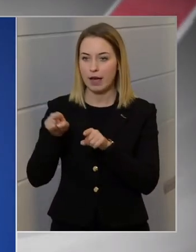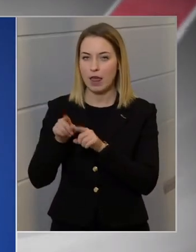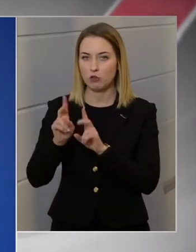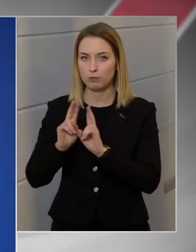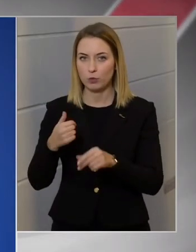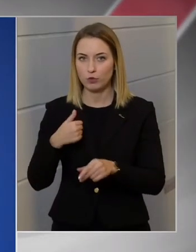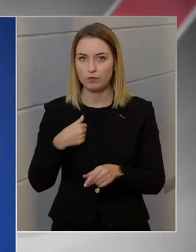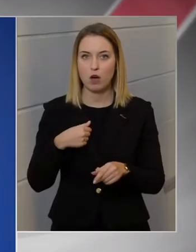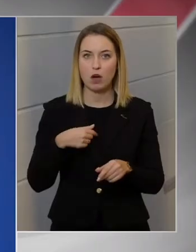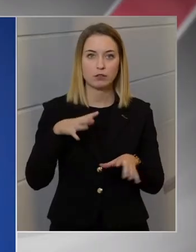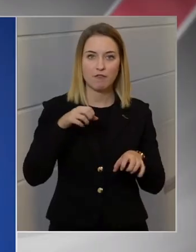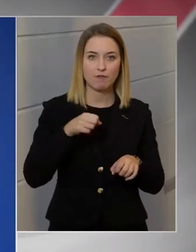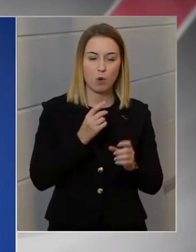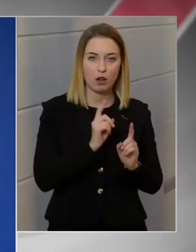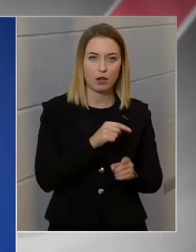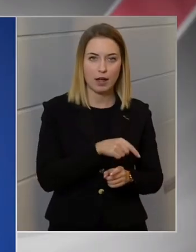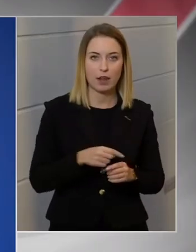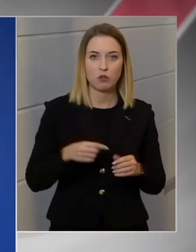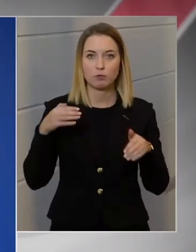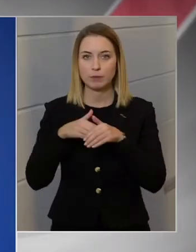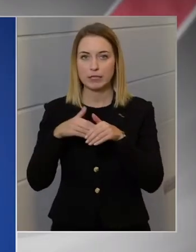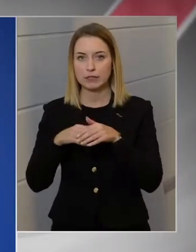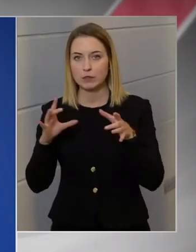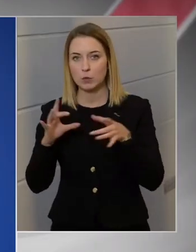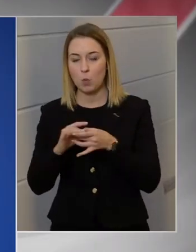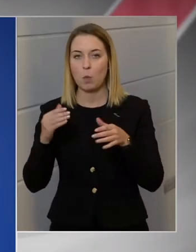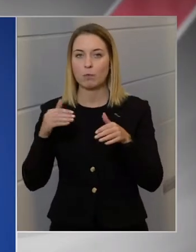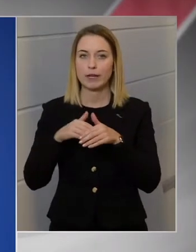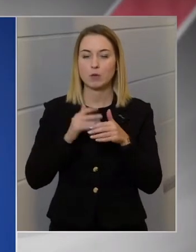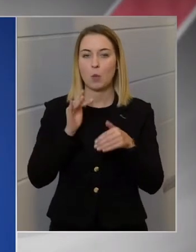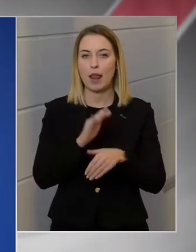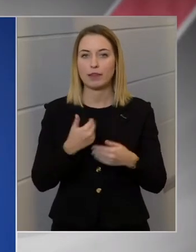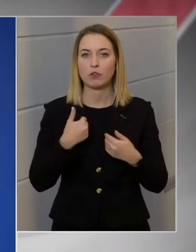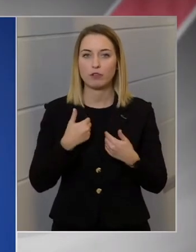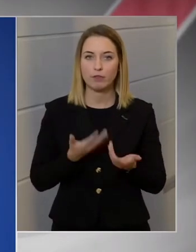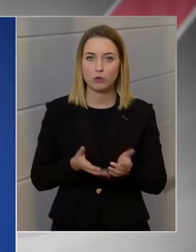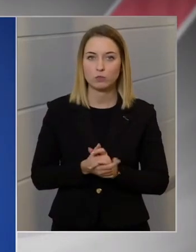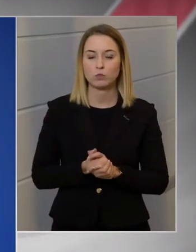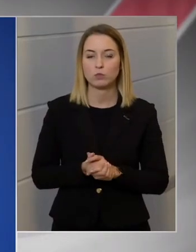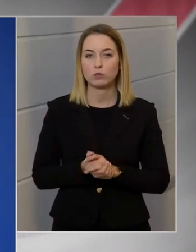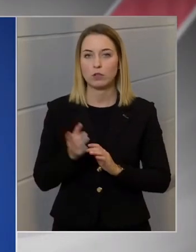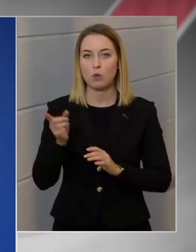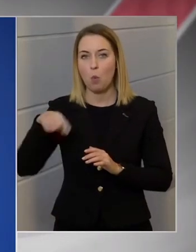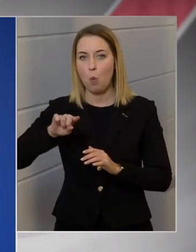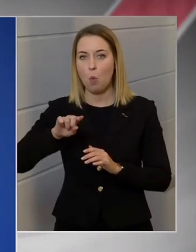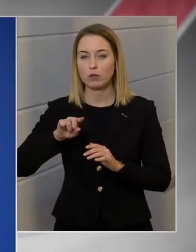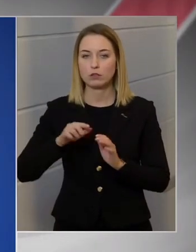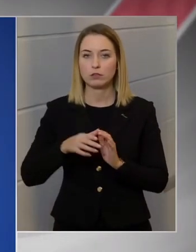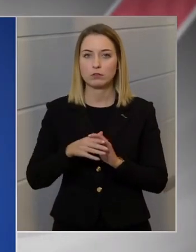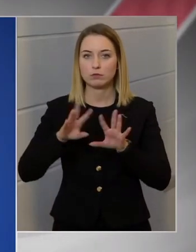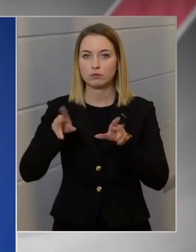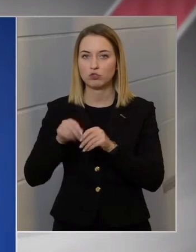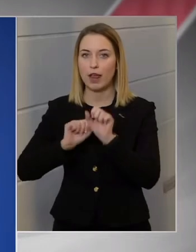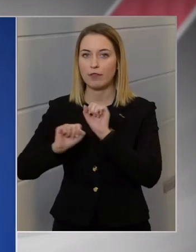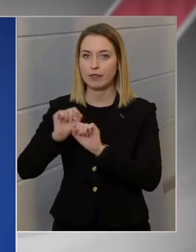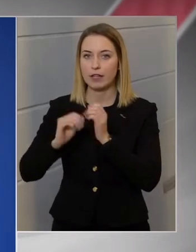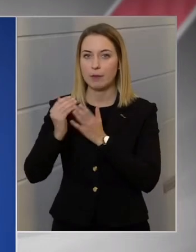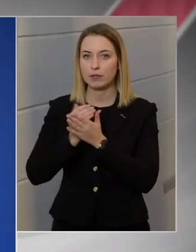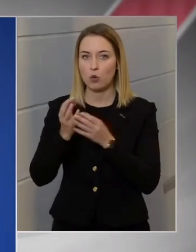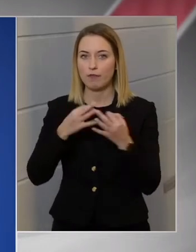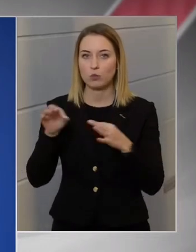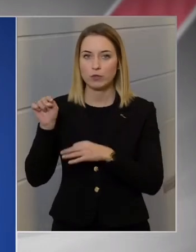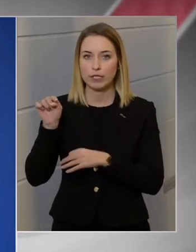Tehát mondjuk ők migrációbarátok, mi migráció ellensek vagyunk, ők családvédelmi